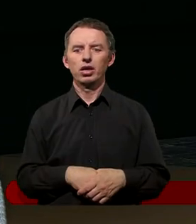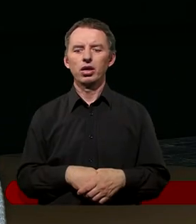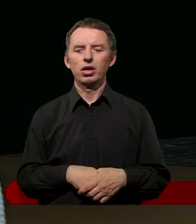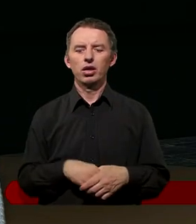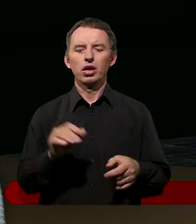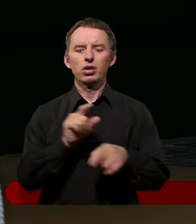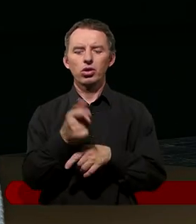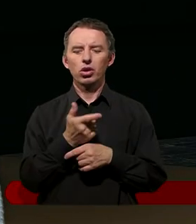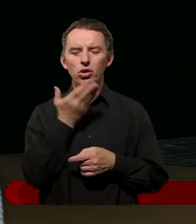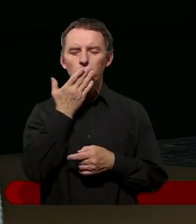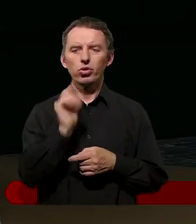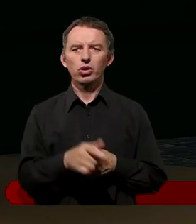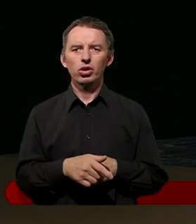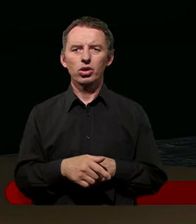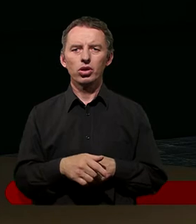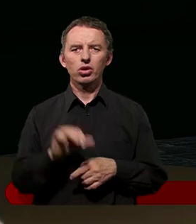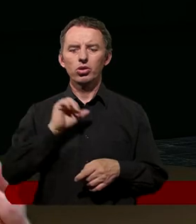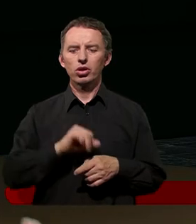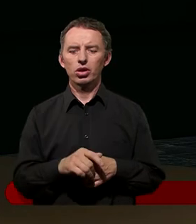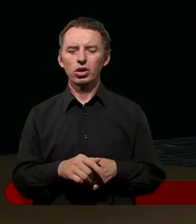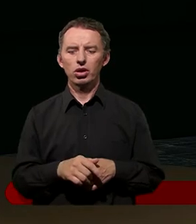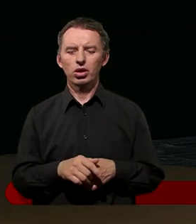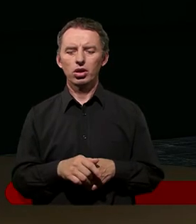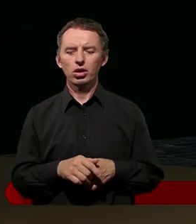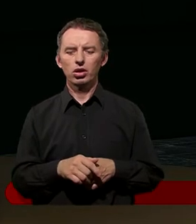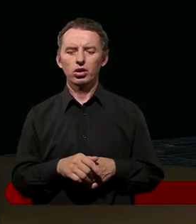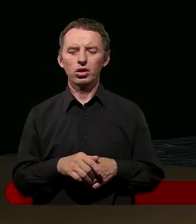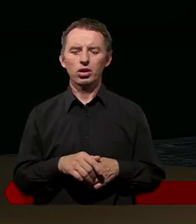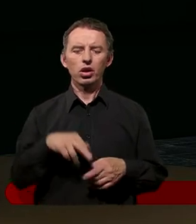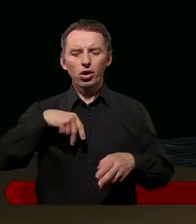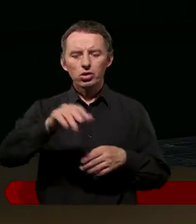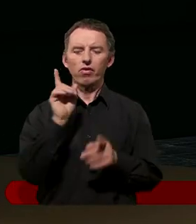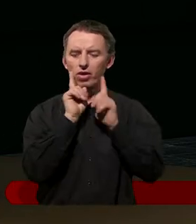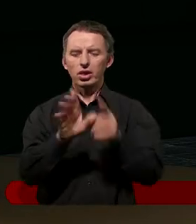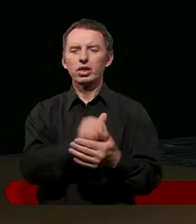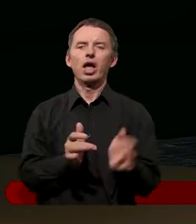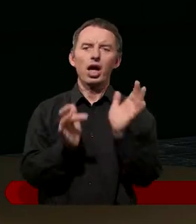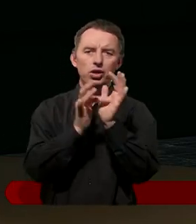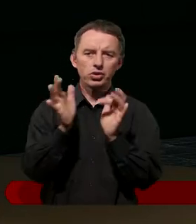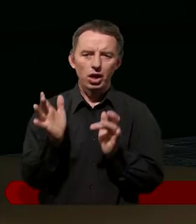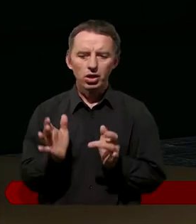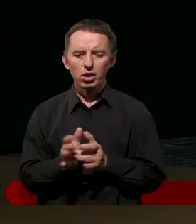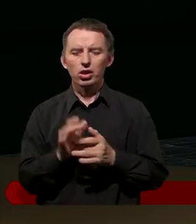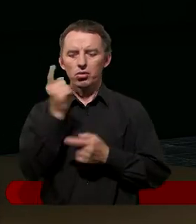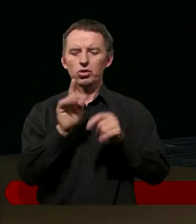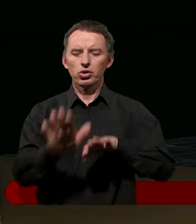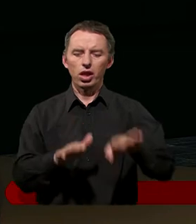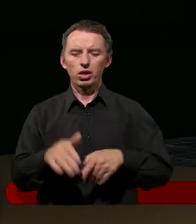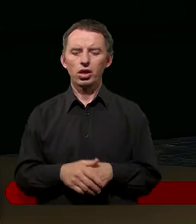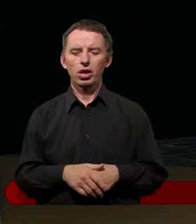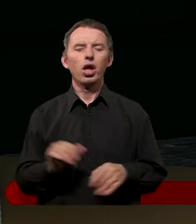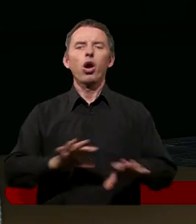Ja myślę, że to jest właśnie to clue, skąd się wzięło te oskarżenia faryzeuszy. To, że chodzili faktycznie za Jezusem, żeby go tylko na czymś przyłapać.